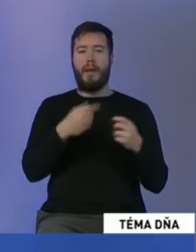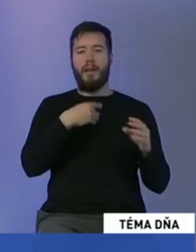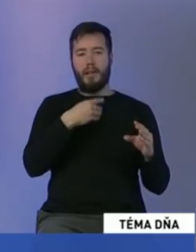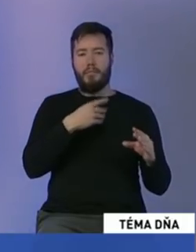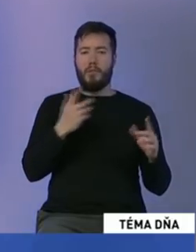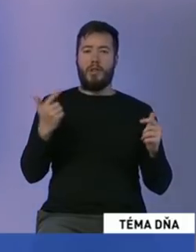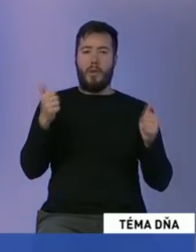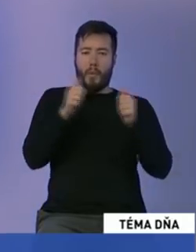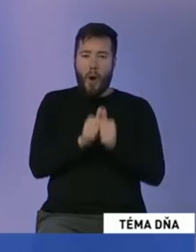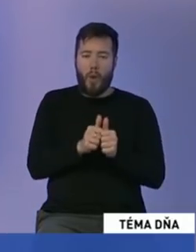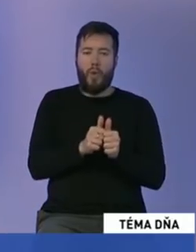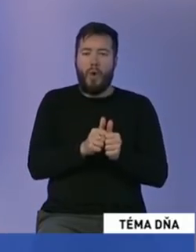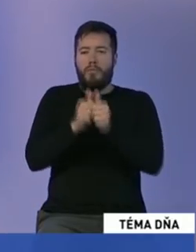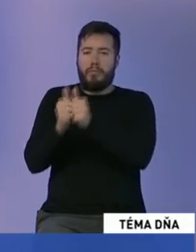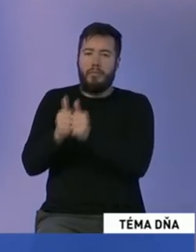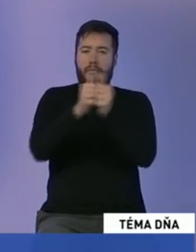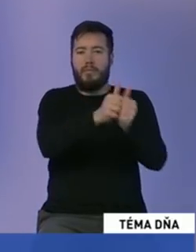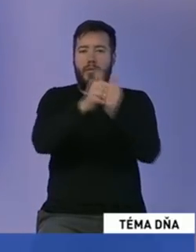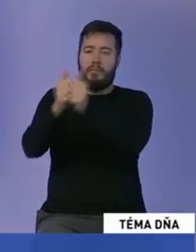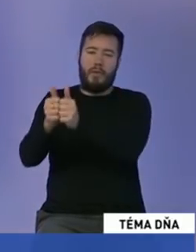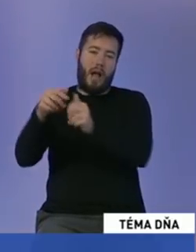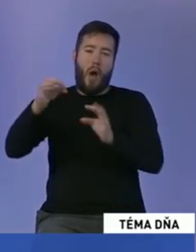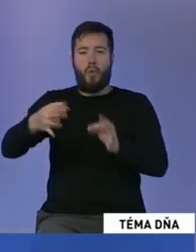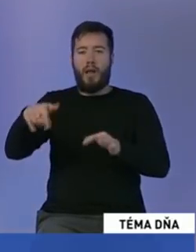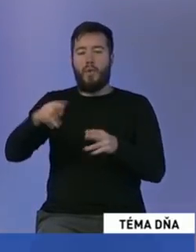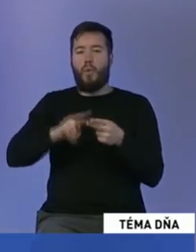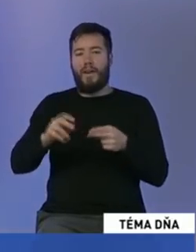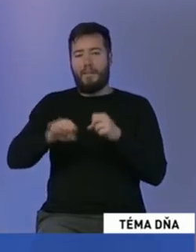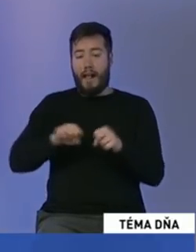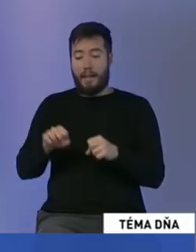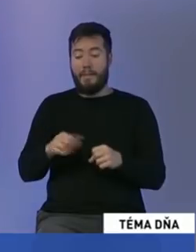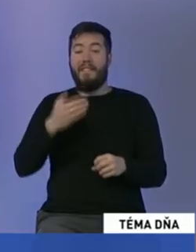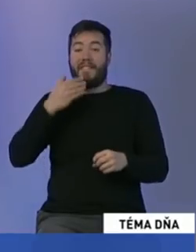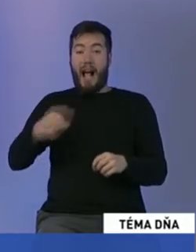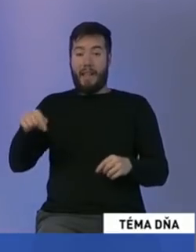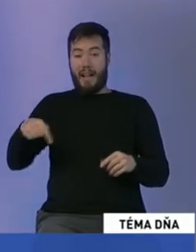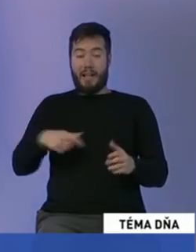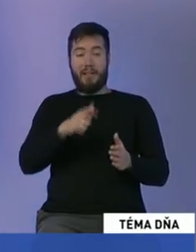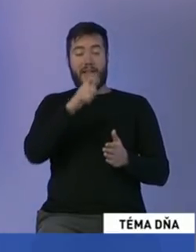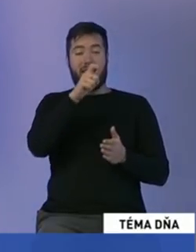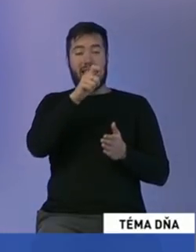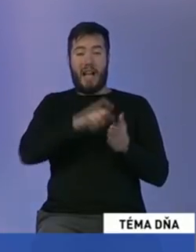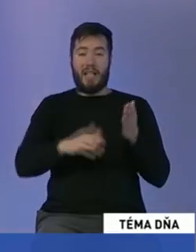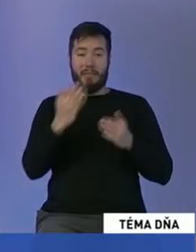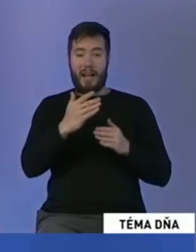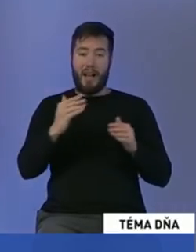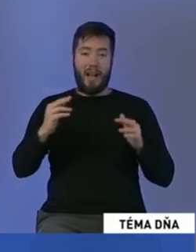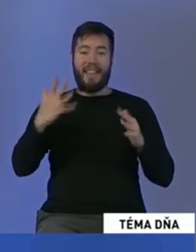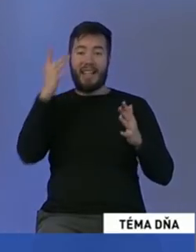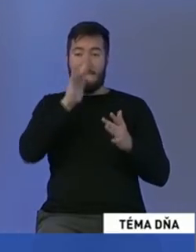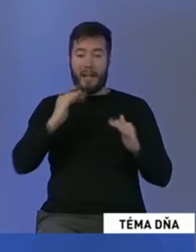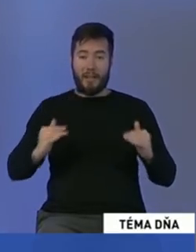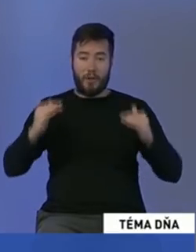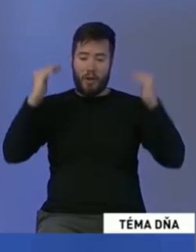úrade vlády. No a to, že som dnes na takej vysokej pozícii, na kandidátke, ja mám predtým veľký rešpekt a veľkú pokoru.